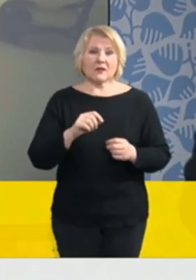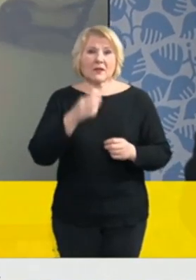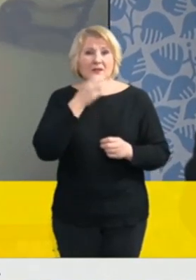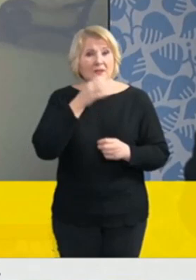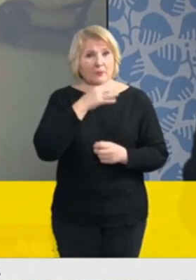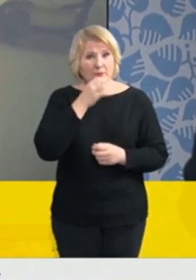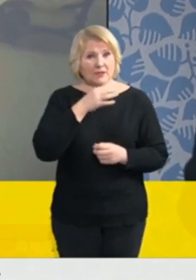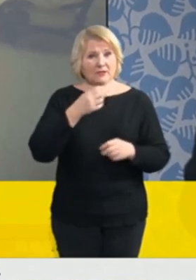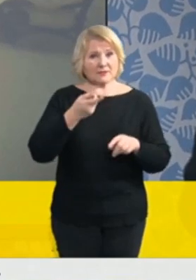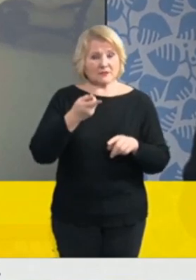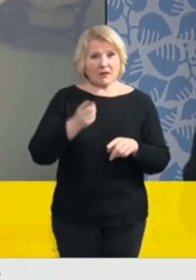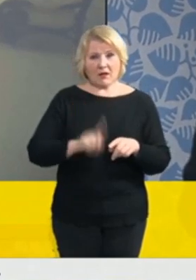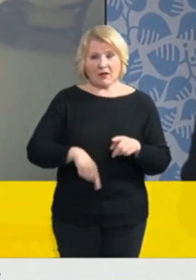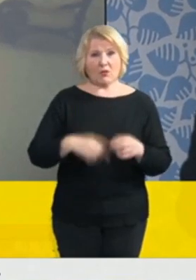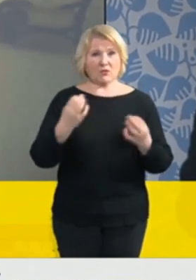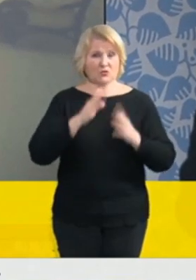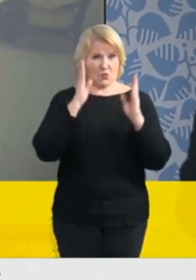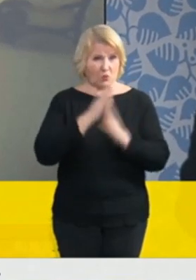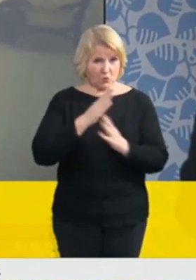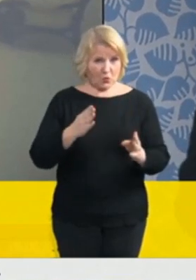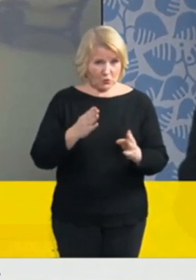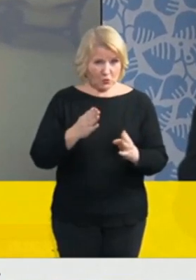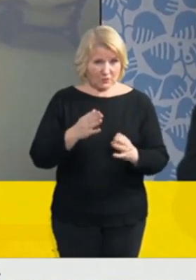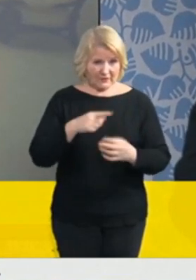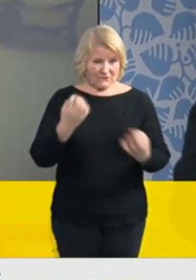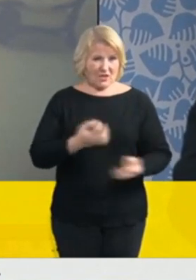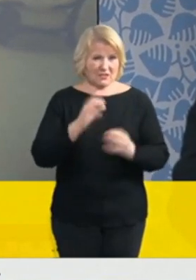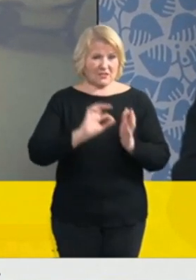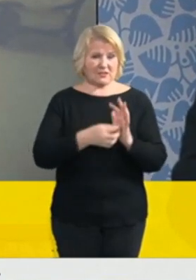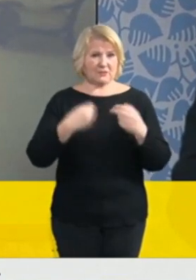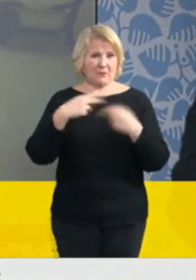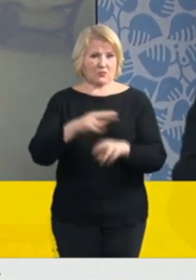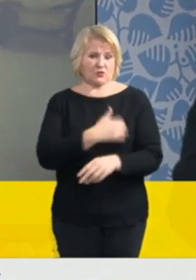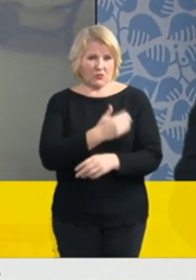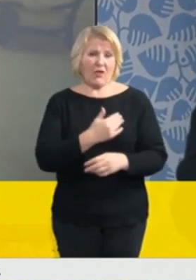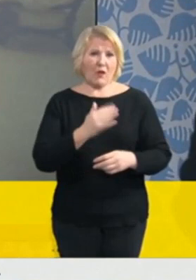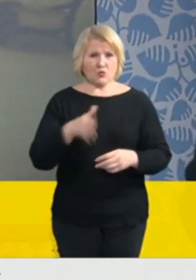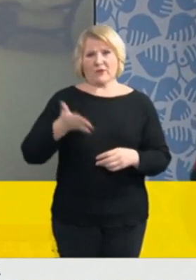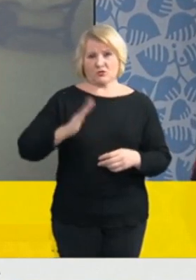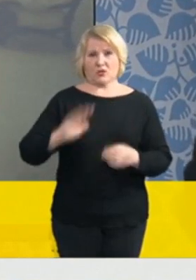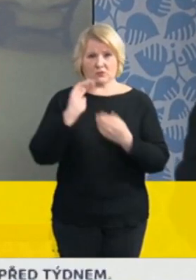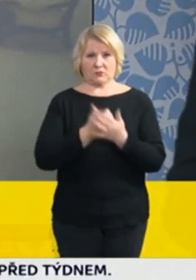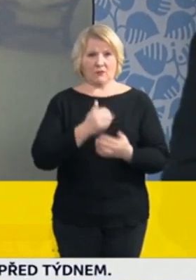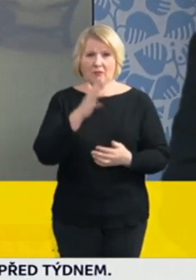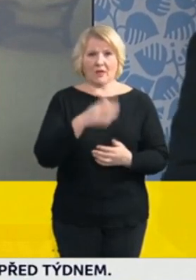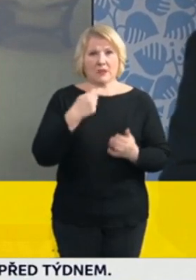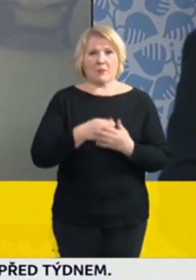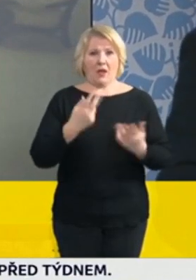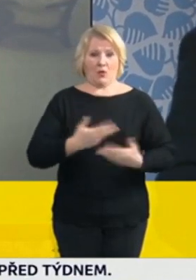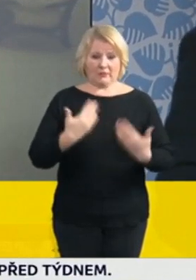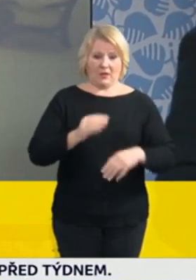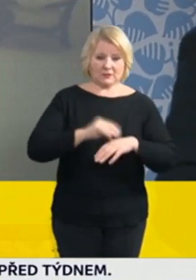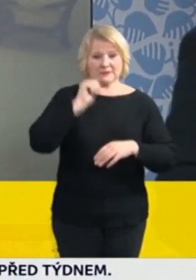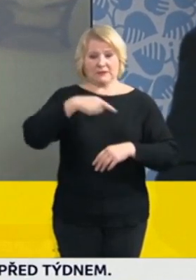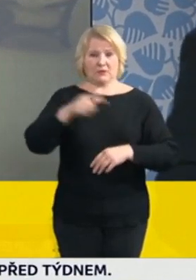rozhodnutí v tomto směru, tak se to dozví včas. Nebude to žádná přepadovka typu zítra děti nastupují do školy. To chápeme, že možné